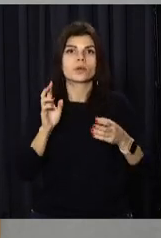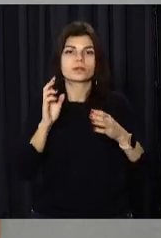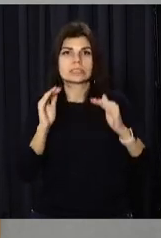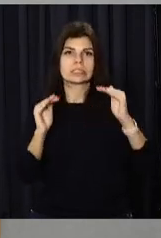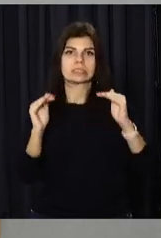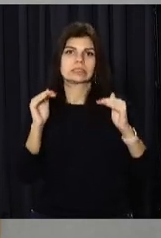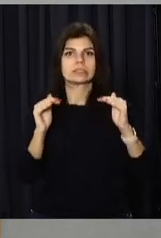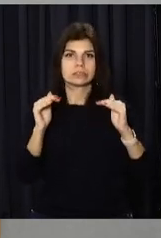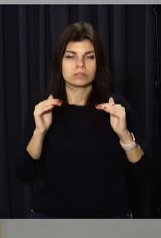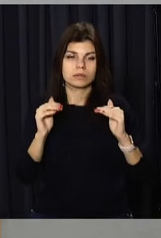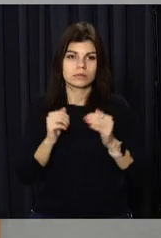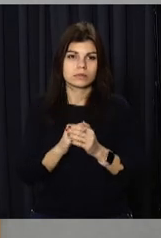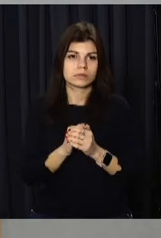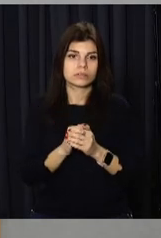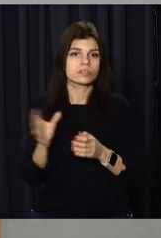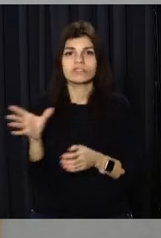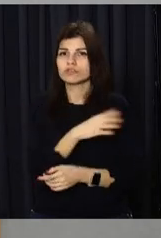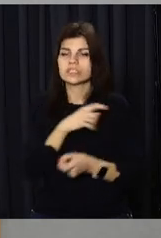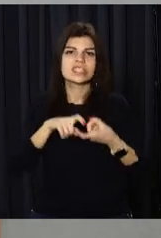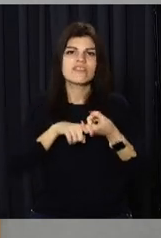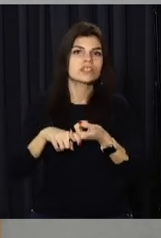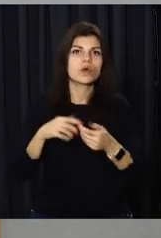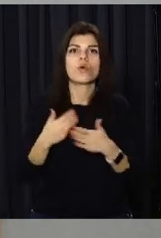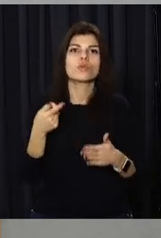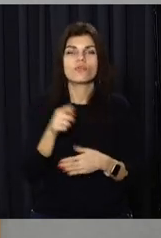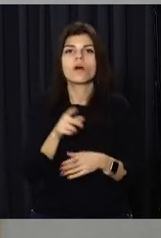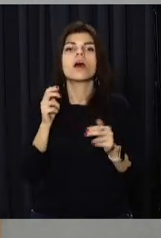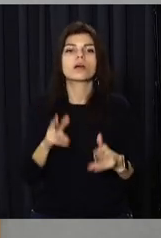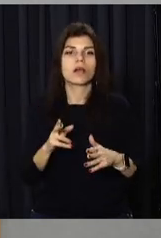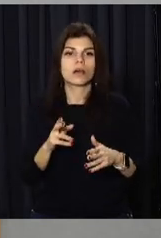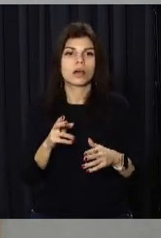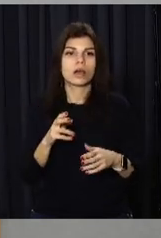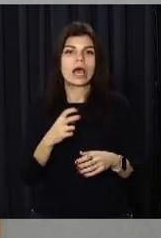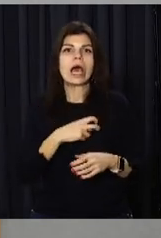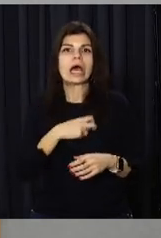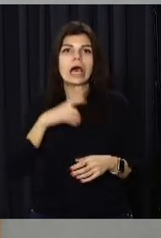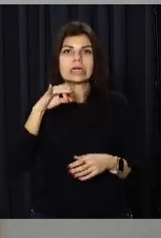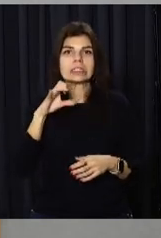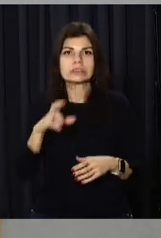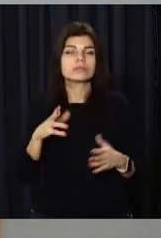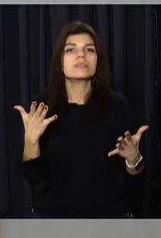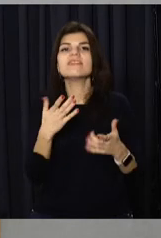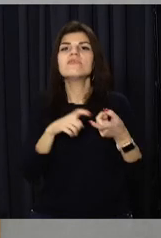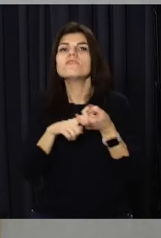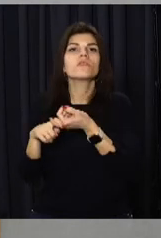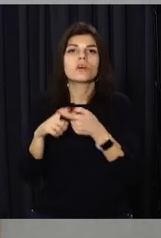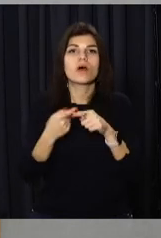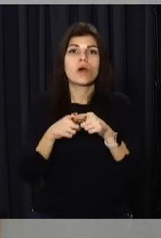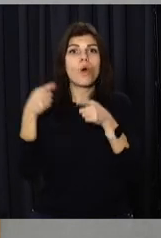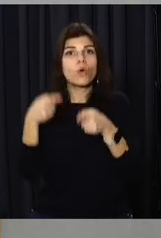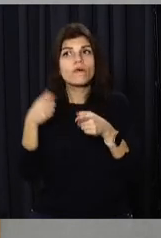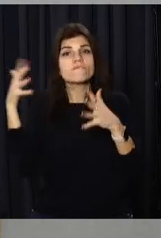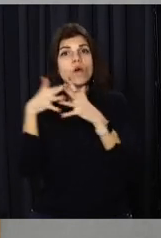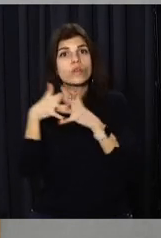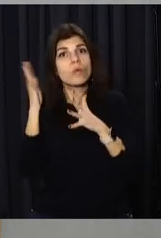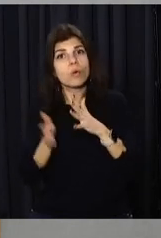Але, опять же, все зависит от того, як сработають основні рискові фактори. Основні рискові фактори – це угроза війни, раз,